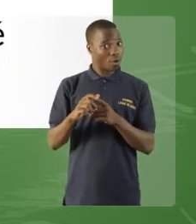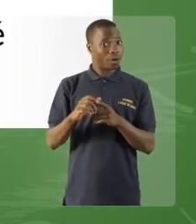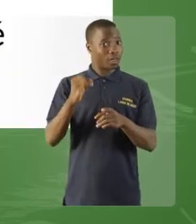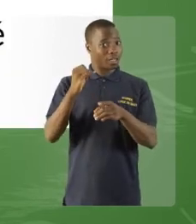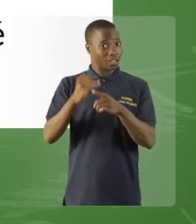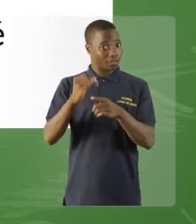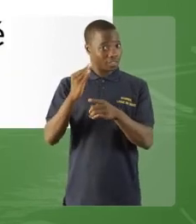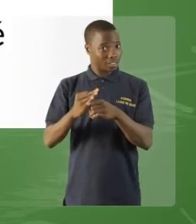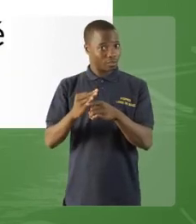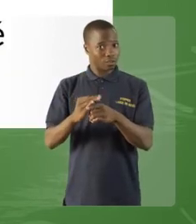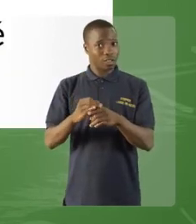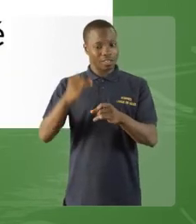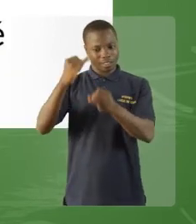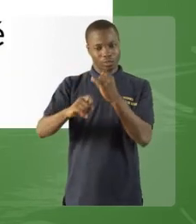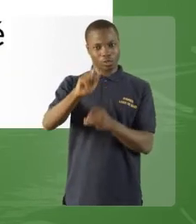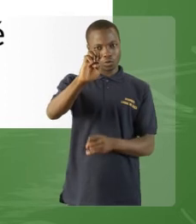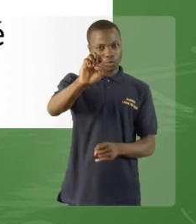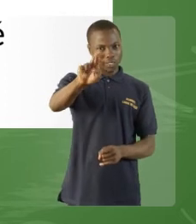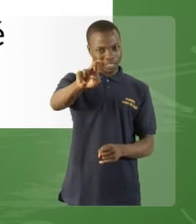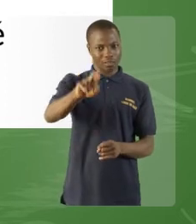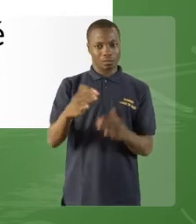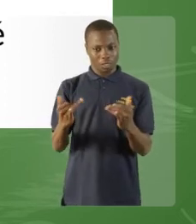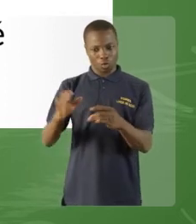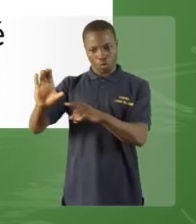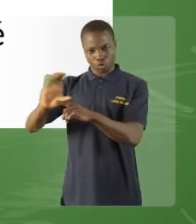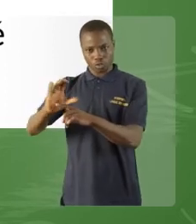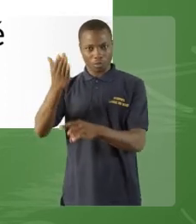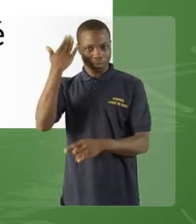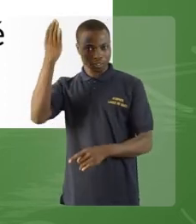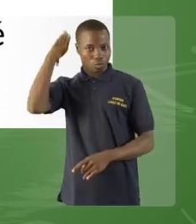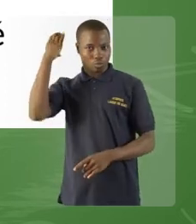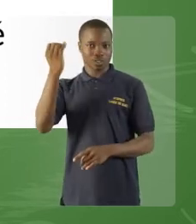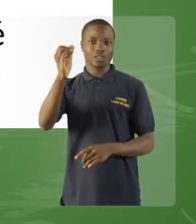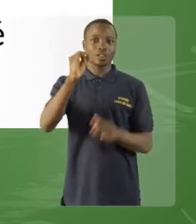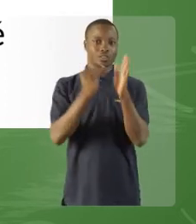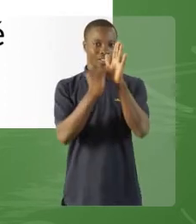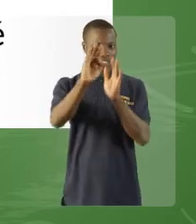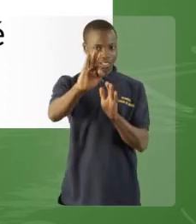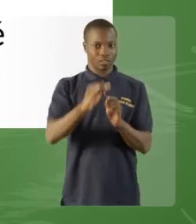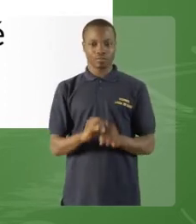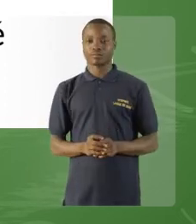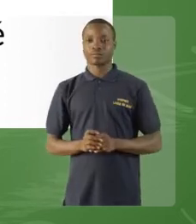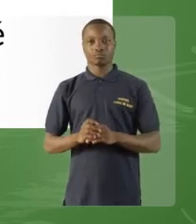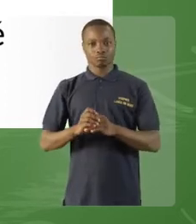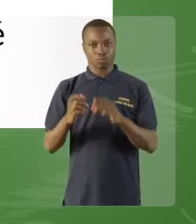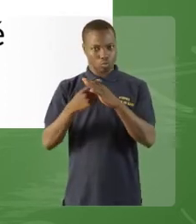le verbe « écouter » au passé composé de l'indicatif.